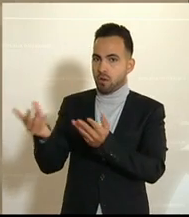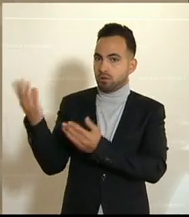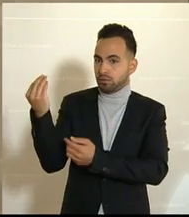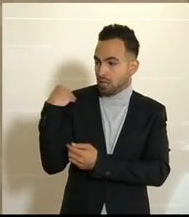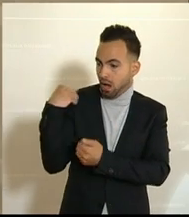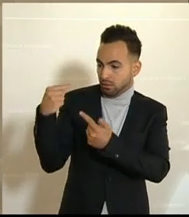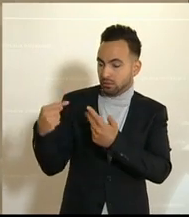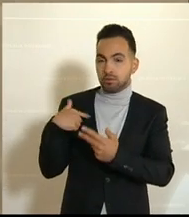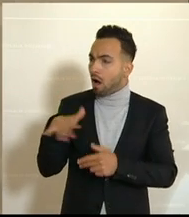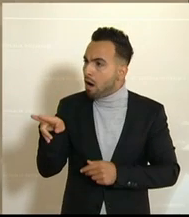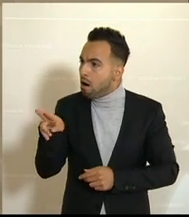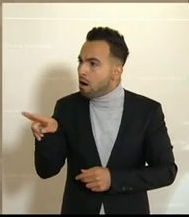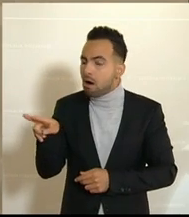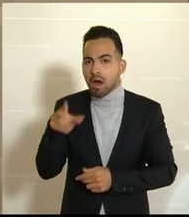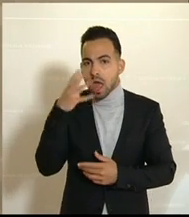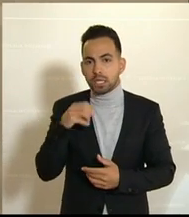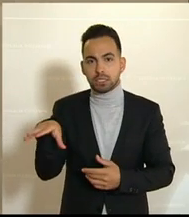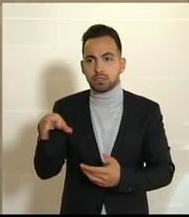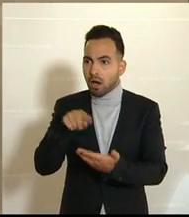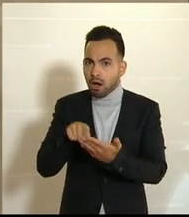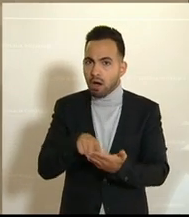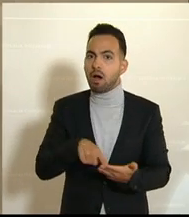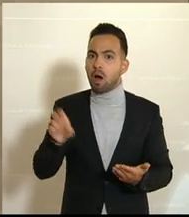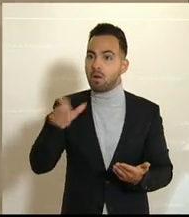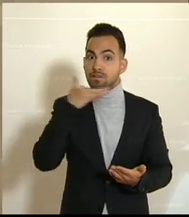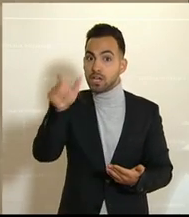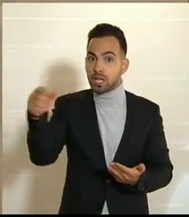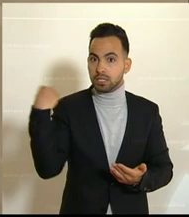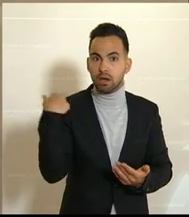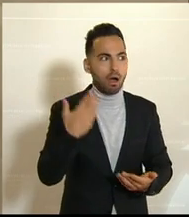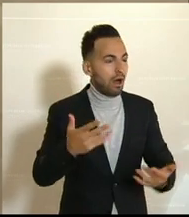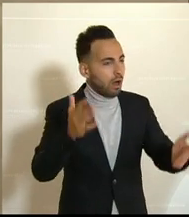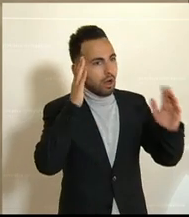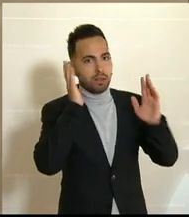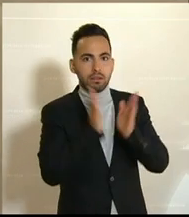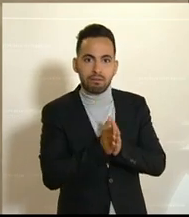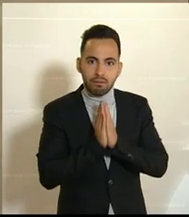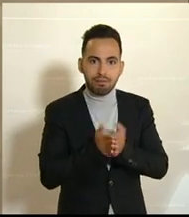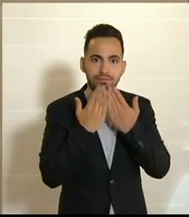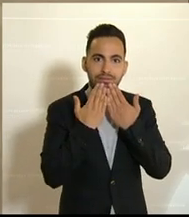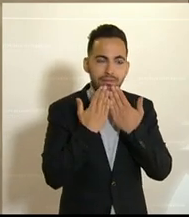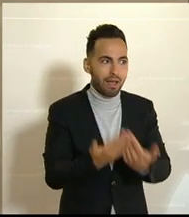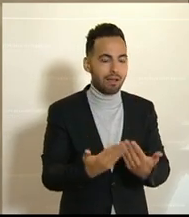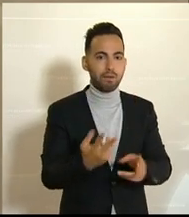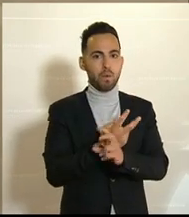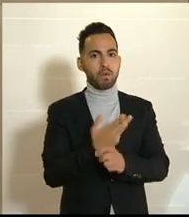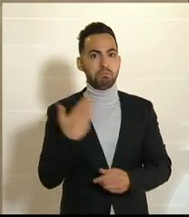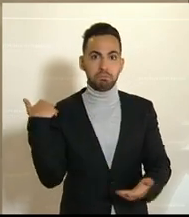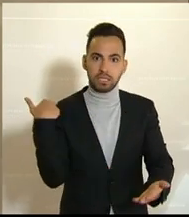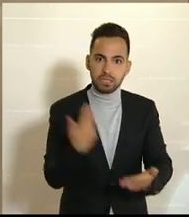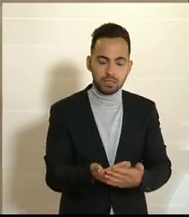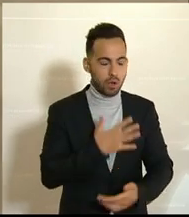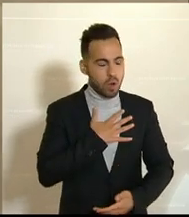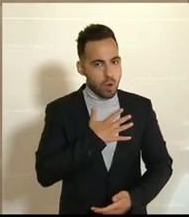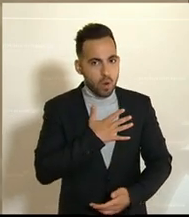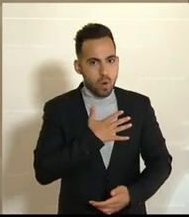Und da gibt es sehr viele Menschen, die froh und dankbar darüber sind, dass Österreich sehr gut bis jetzt durch